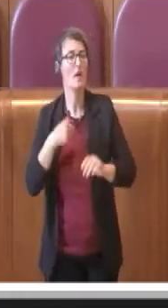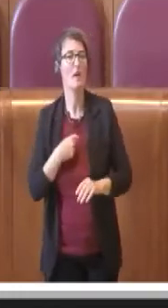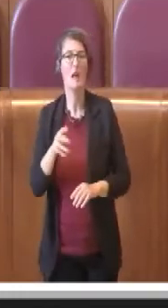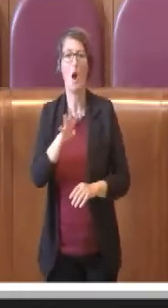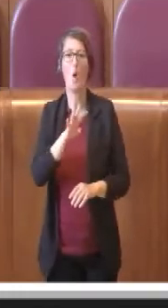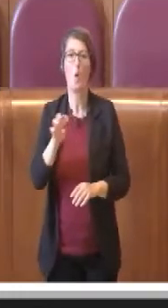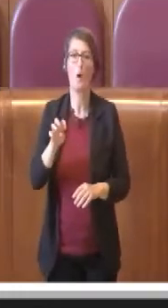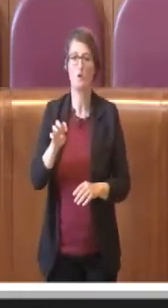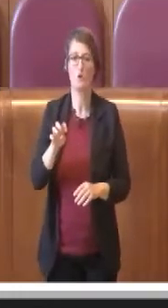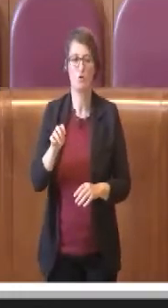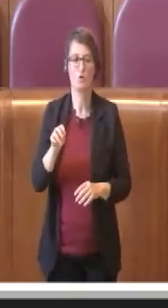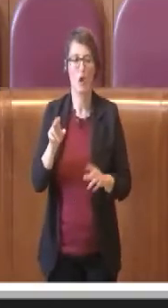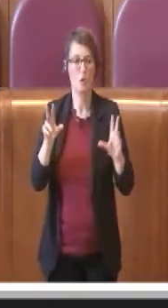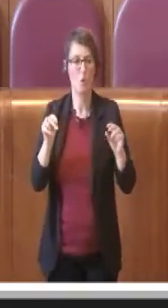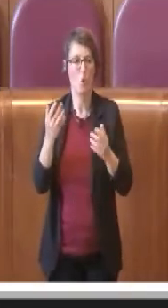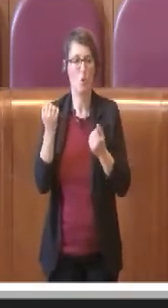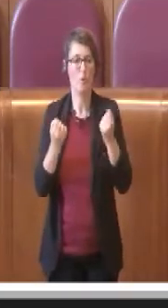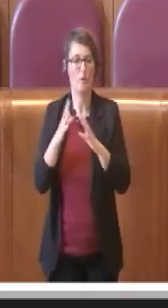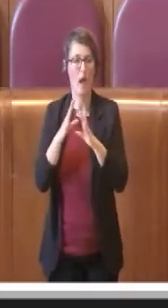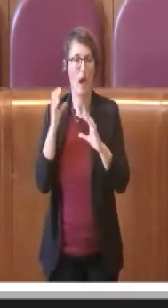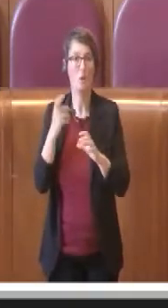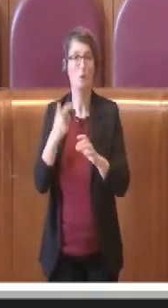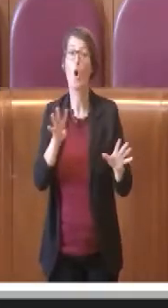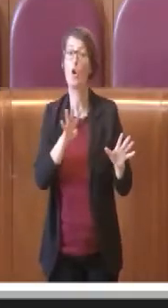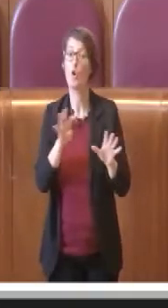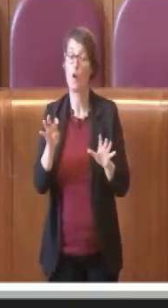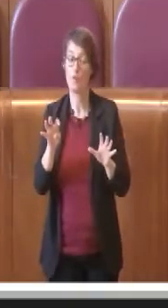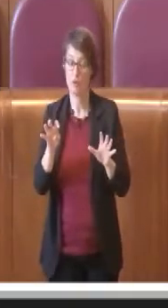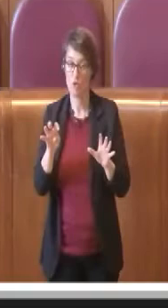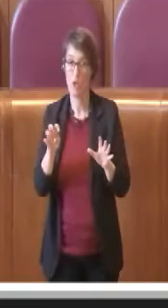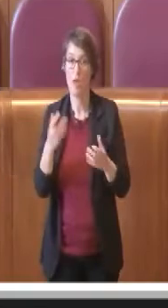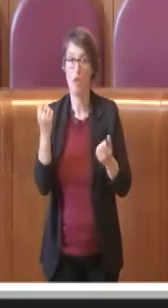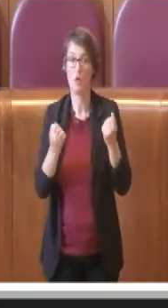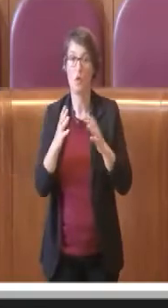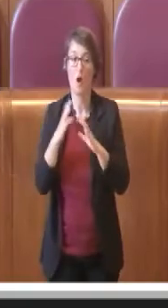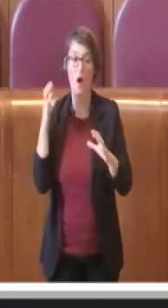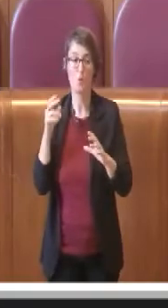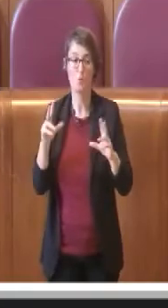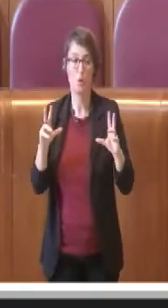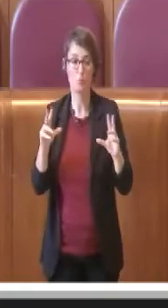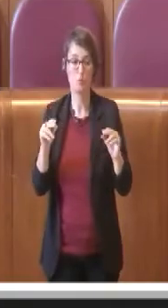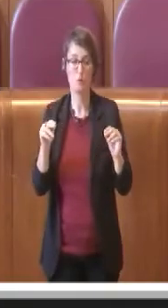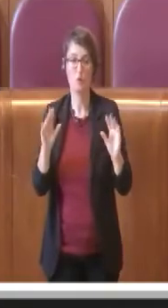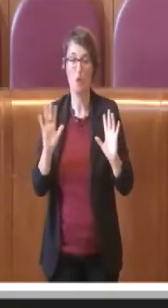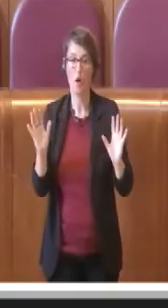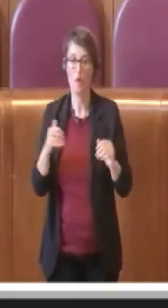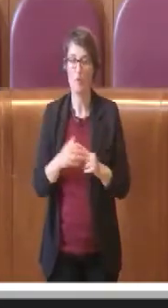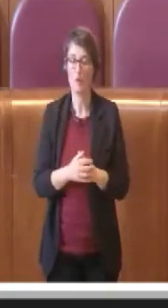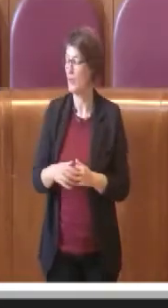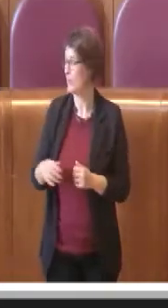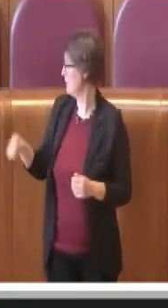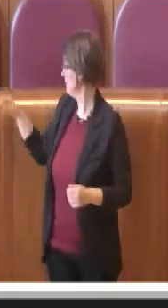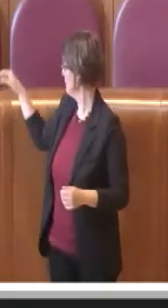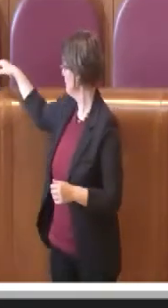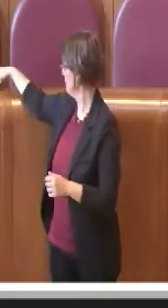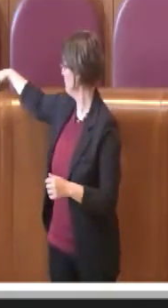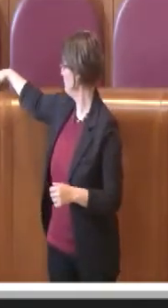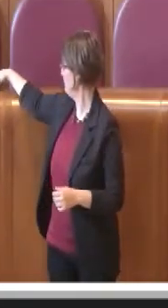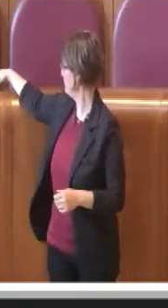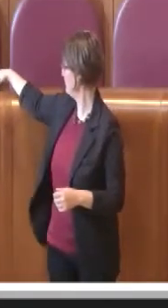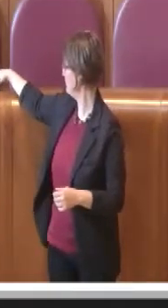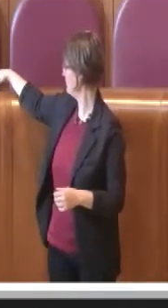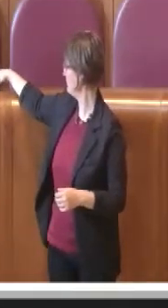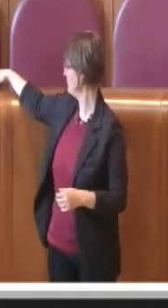che escono tutti i giorni. Ci scuseranno le opposizioni se non abbiamo potuto fare di più per i